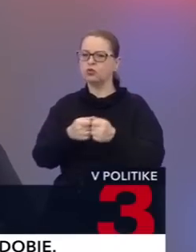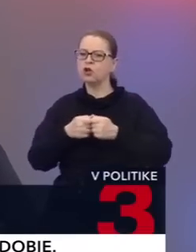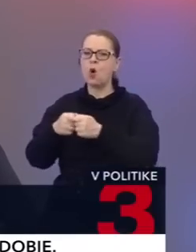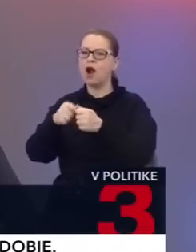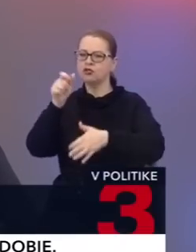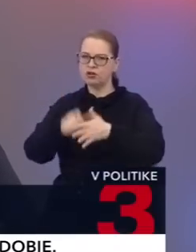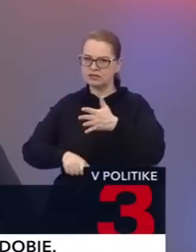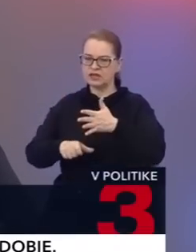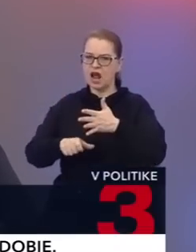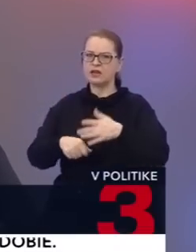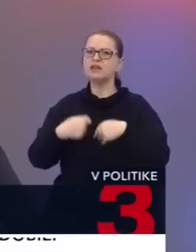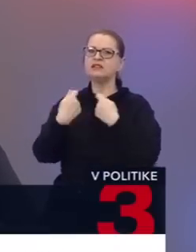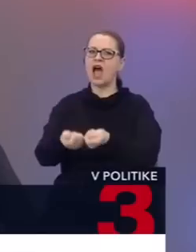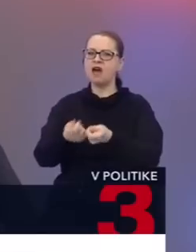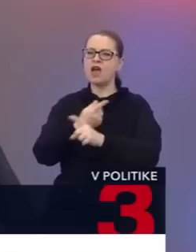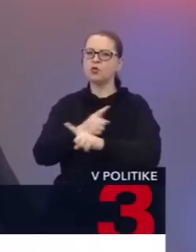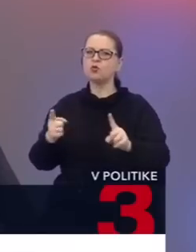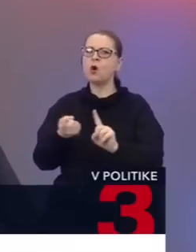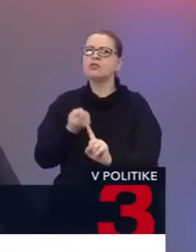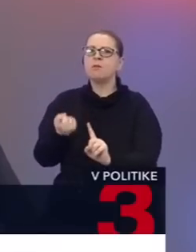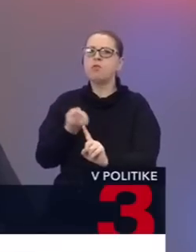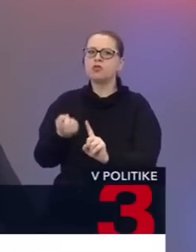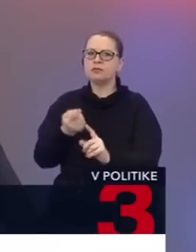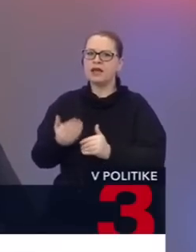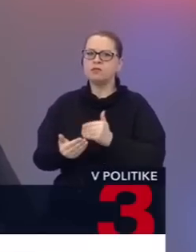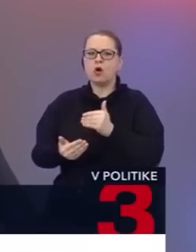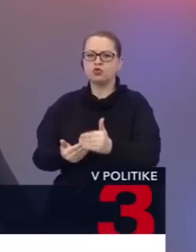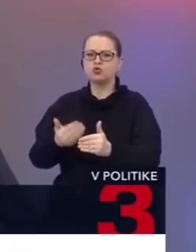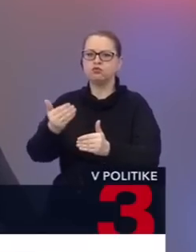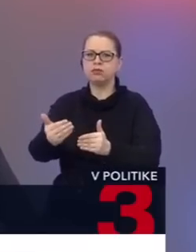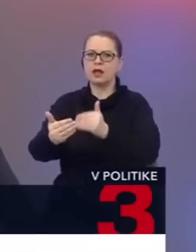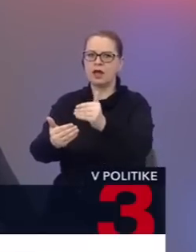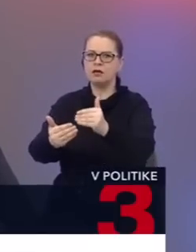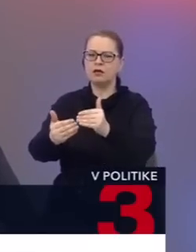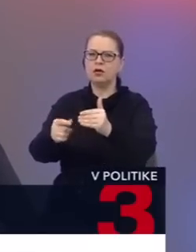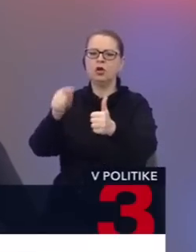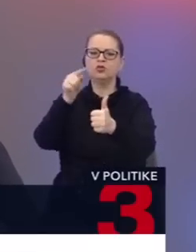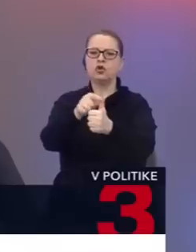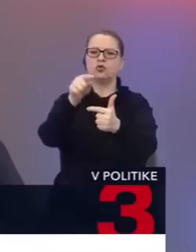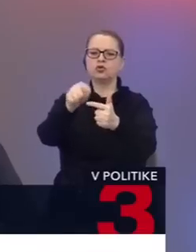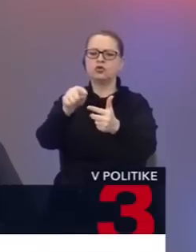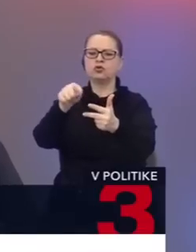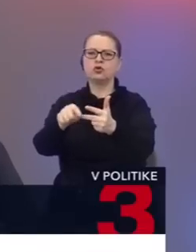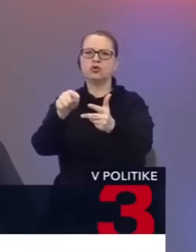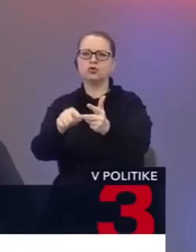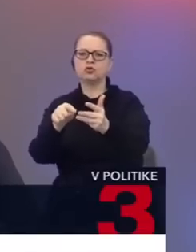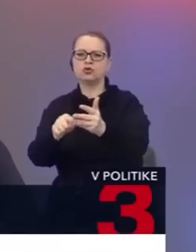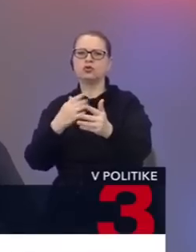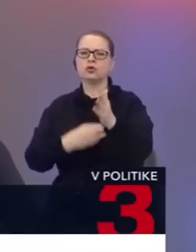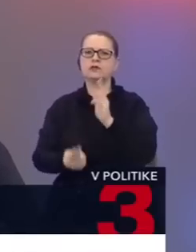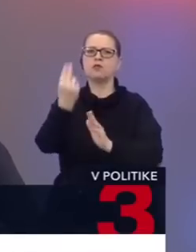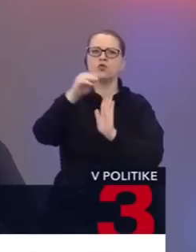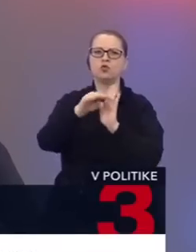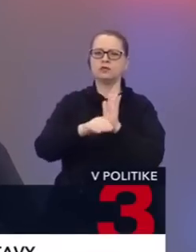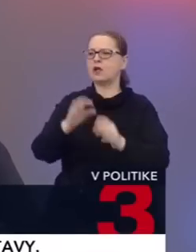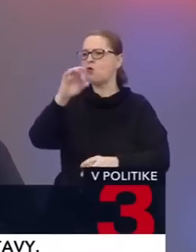strany si postupne začínajú dávať rôzne podmienky, že čo všetko sa má v tej ústave objaviť. Oľano